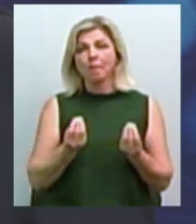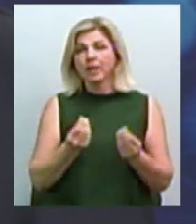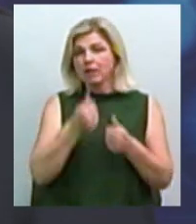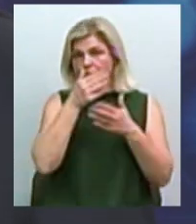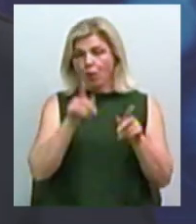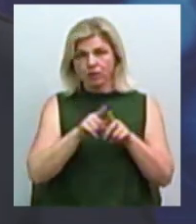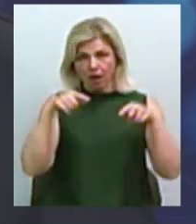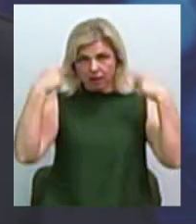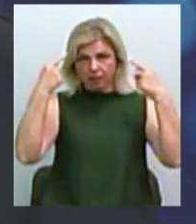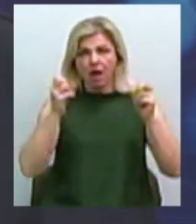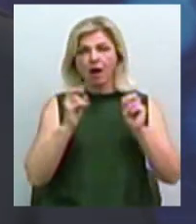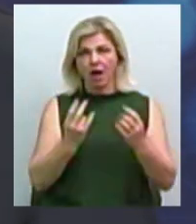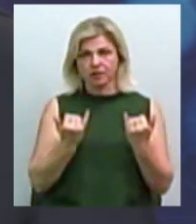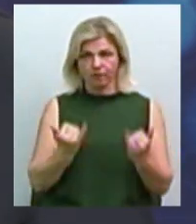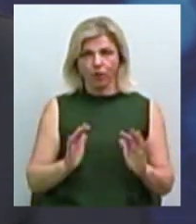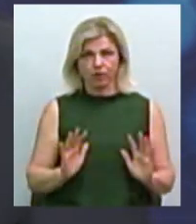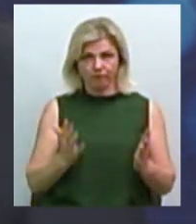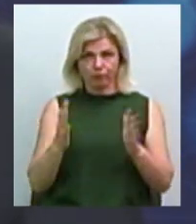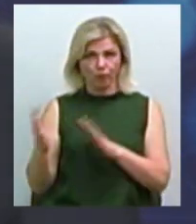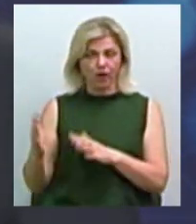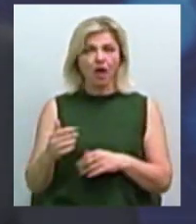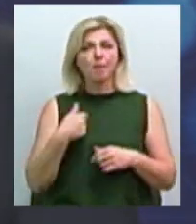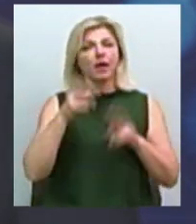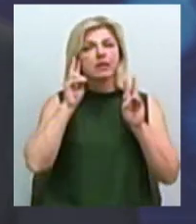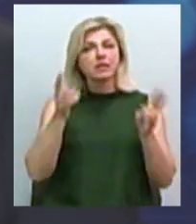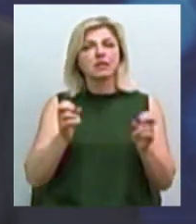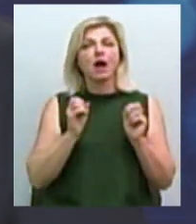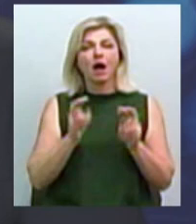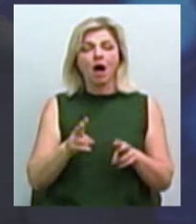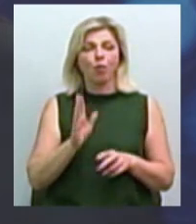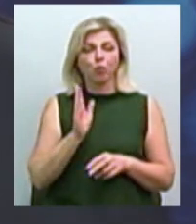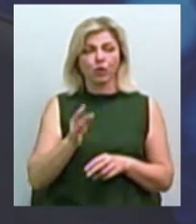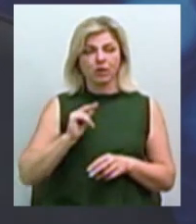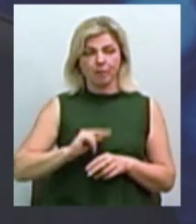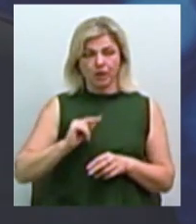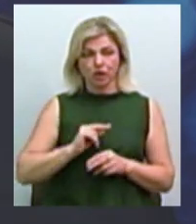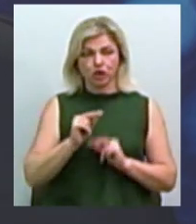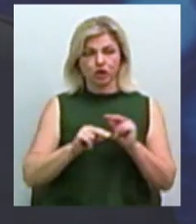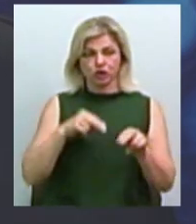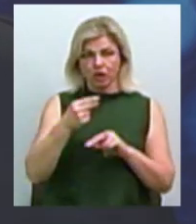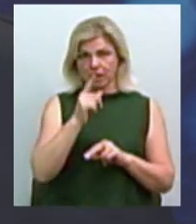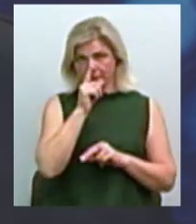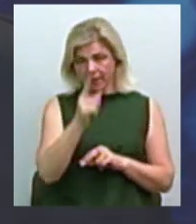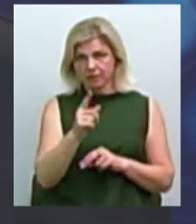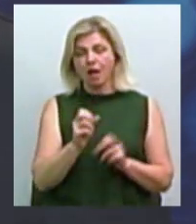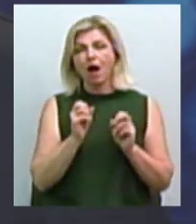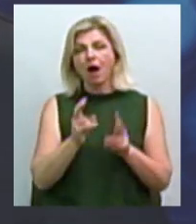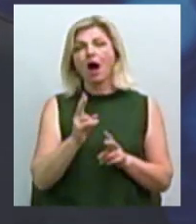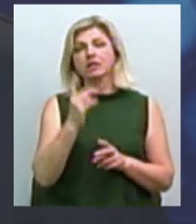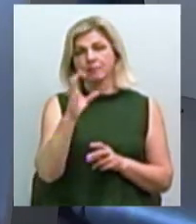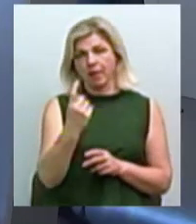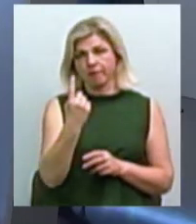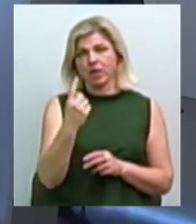олихарадити, як це сьогодні відбувається. Ми не знаємо, як ми будемо працювати через місяць, а не говориться про те, що з 1 січня. Як Ви